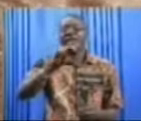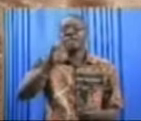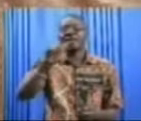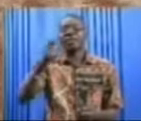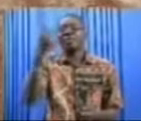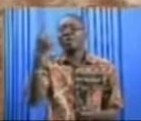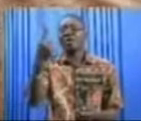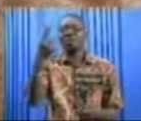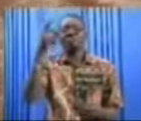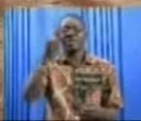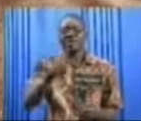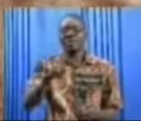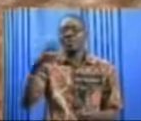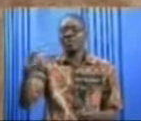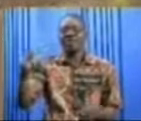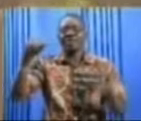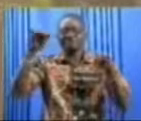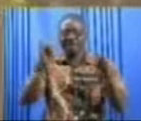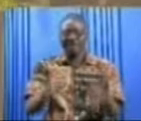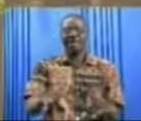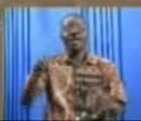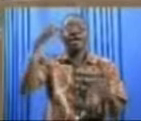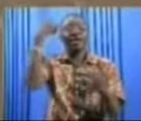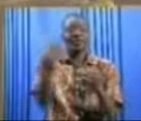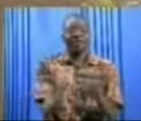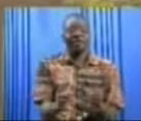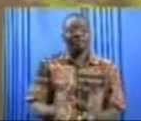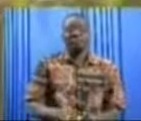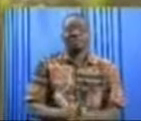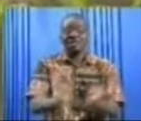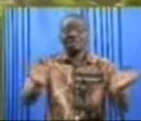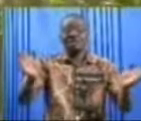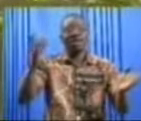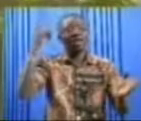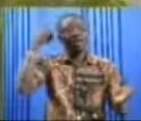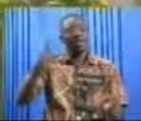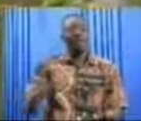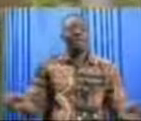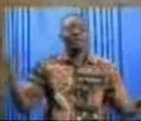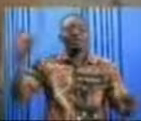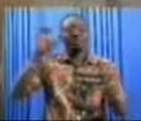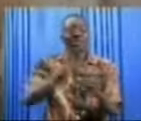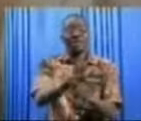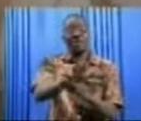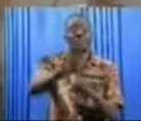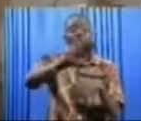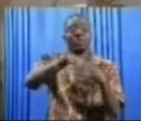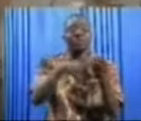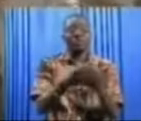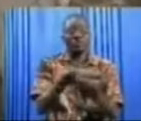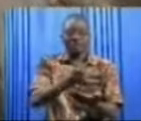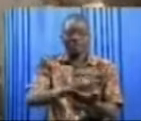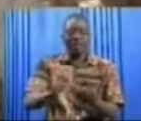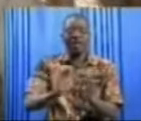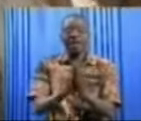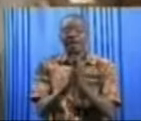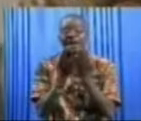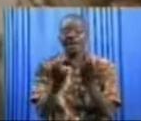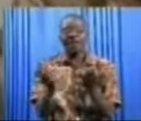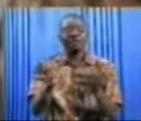,3 km reste à achever. De manière générale, Beaumaf estime avoir rempli les prescriptions inscrites dans les cahiers de charges